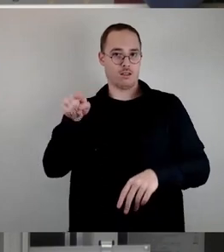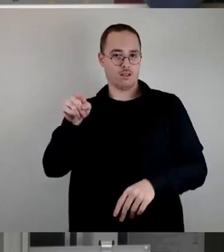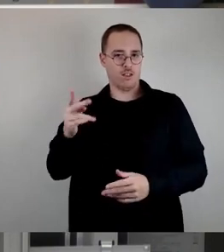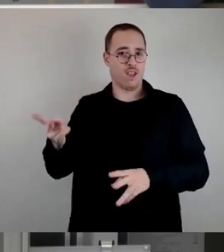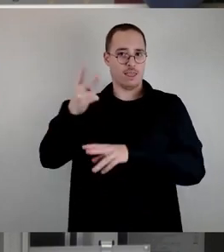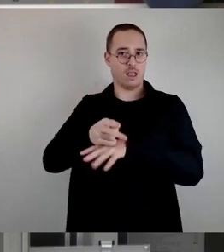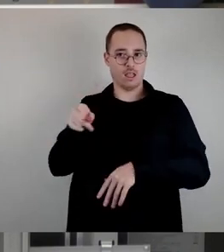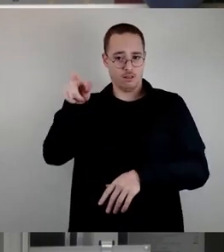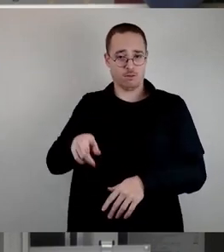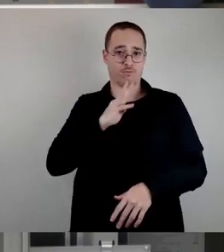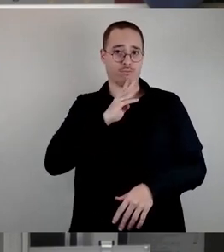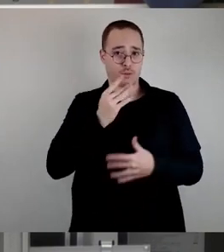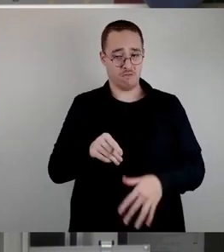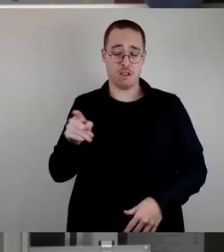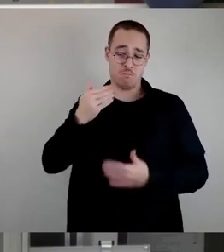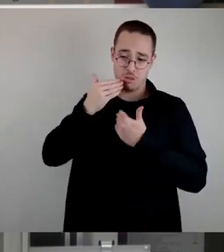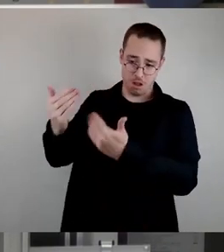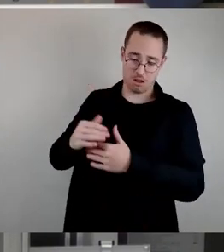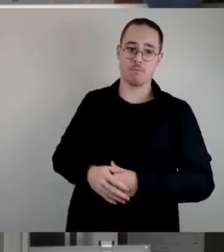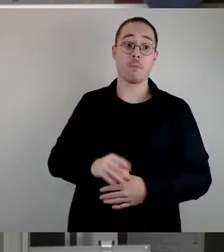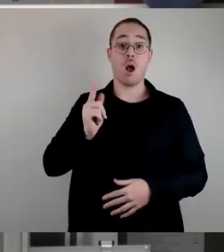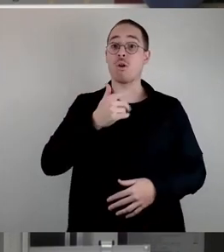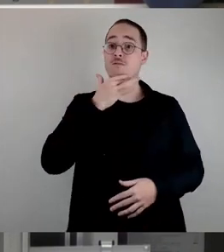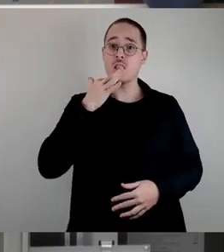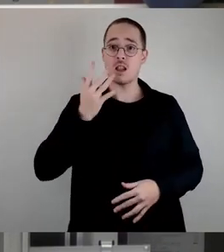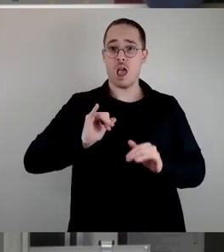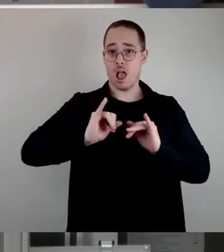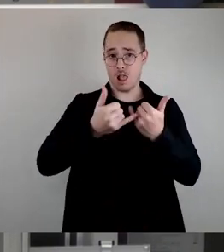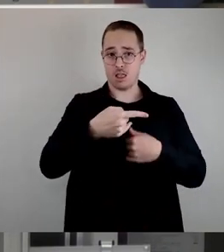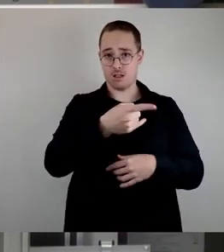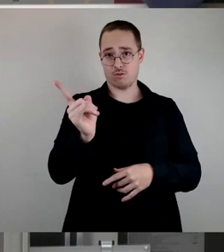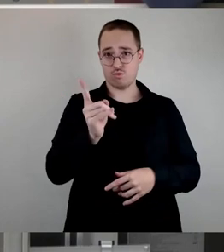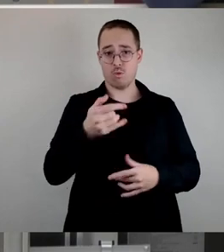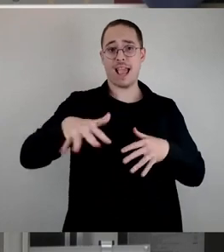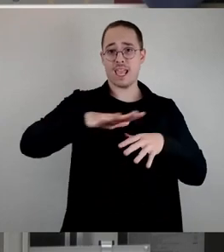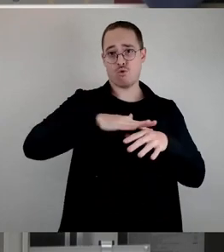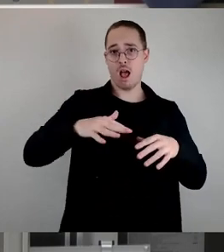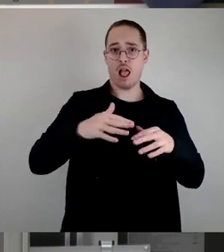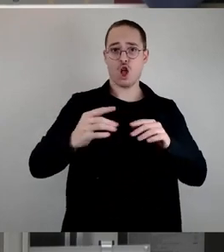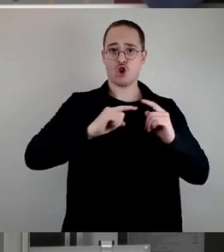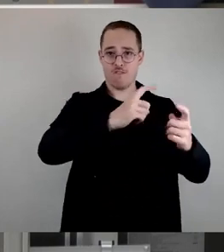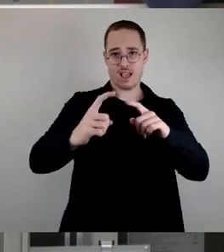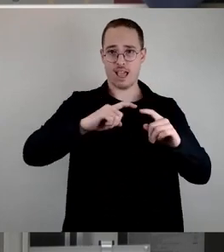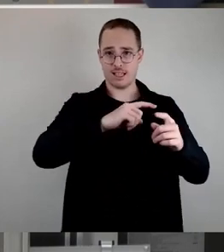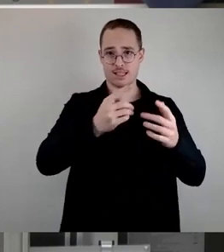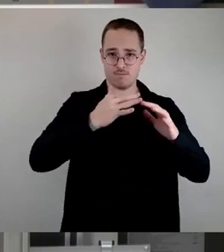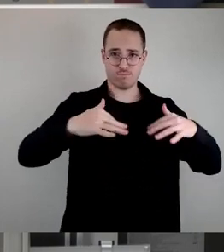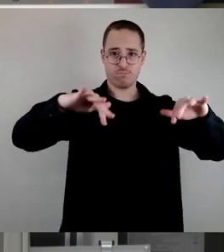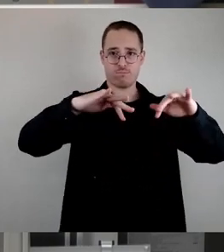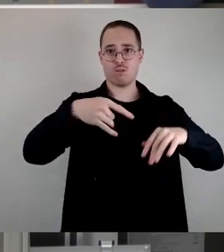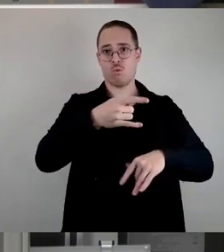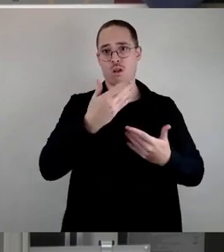die in zum Beispiel den Regionalkonferenzen, darüber haben wir gestern gesprochen, sehr engagiert das Thema vorgetragen haben und auch ganz besonderen Dank an die